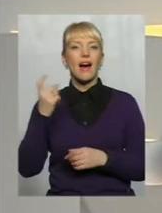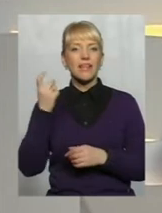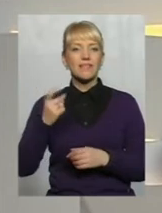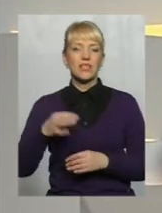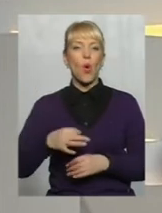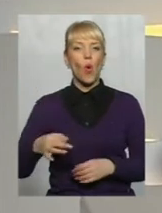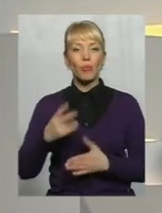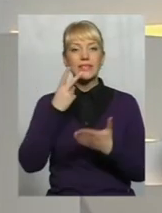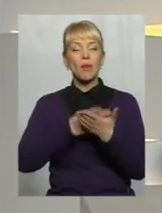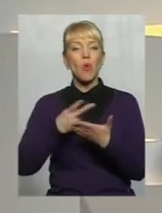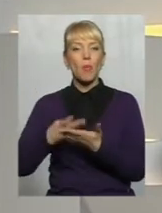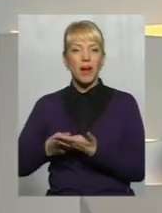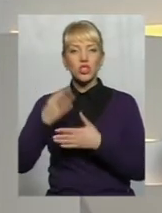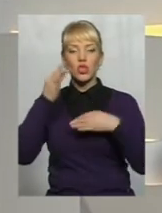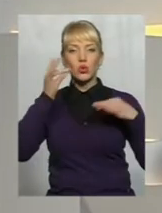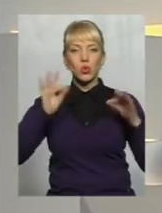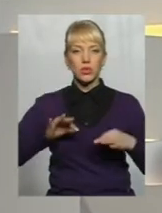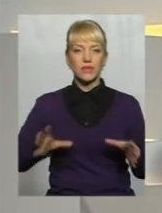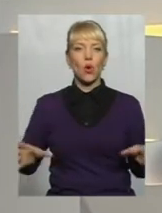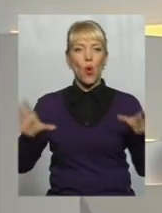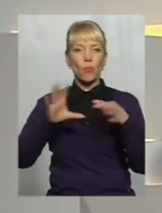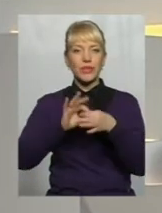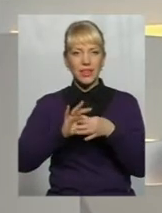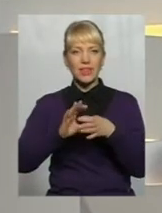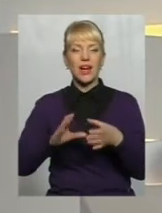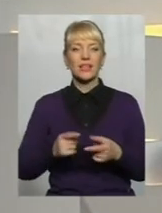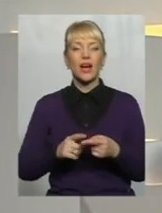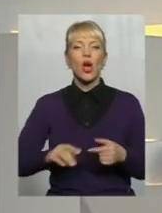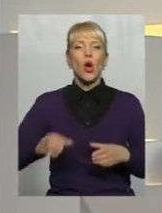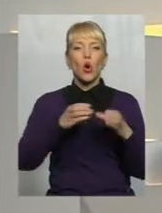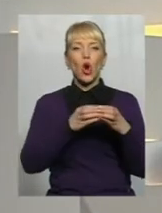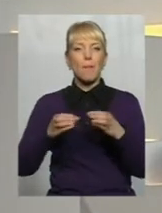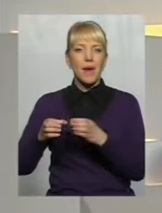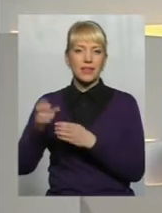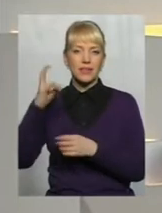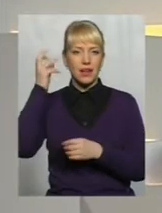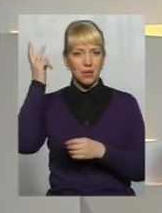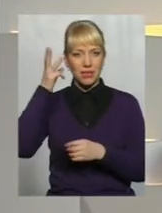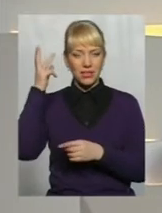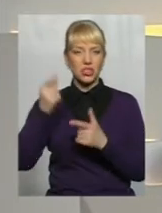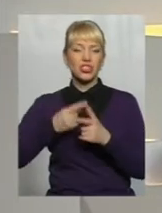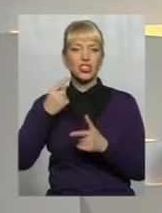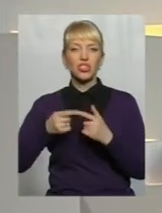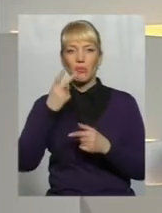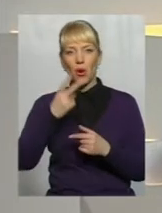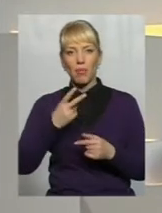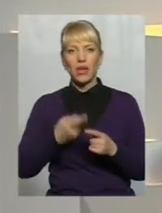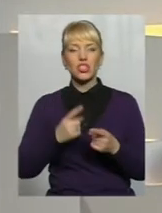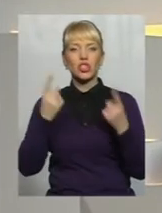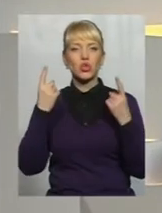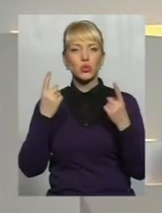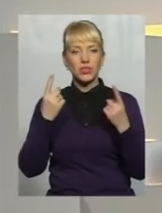Побачили досвід об'єднання громад на Хмельниччині Чи побачили суттєві